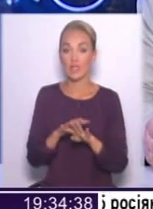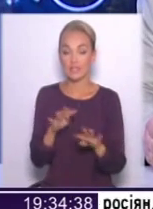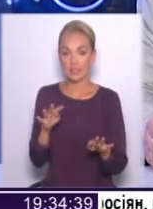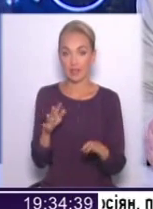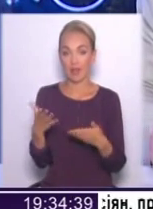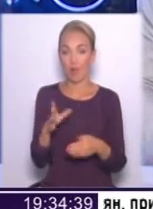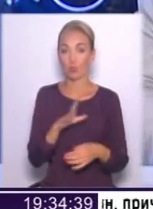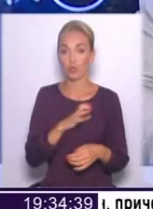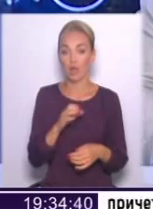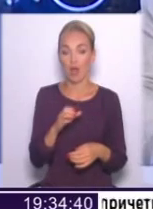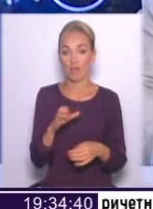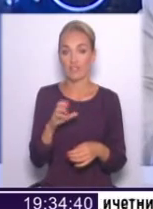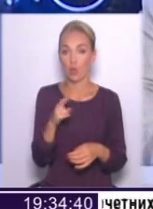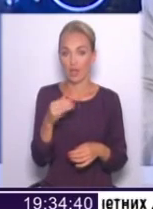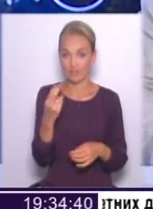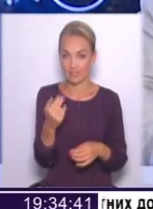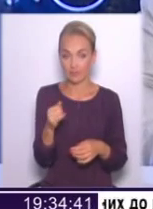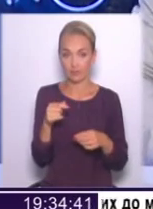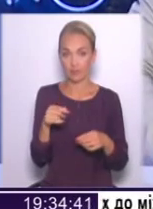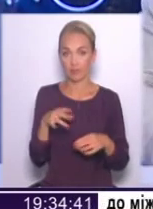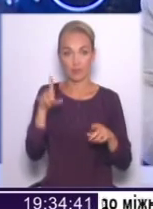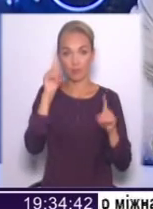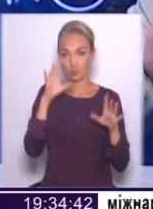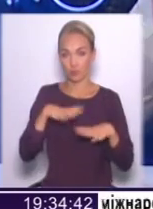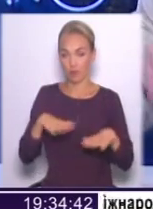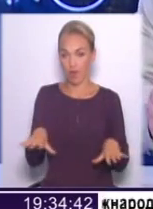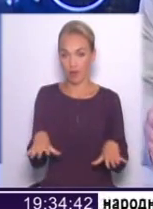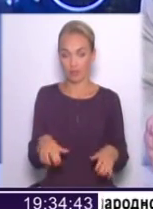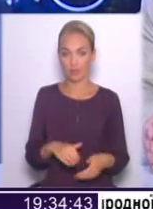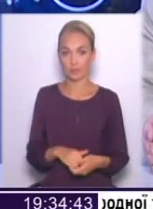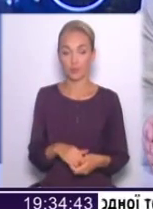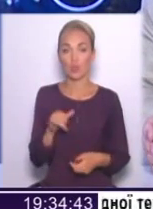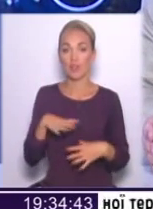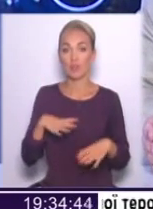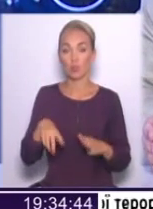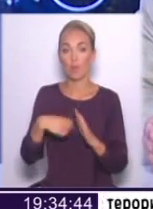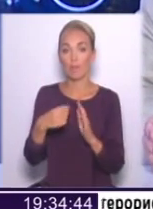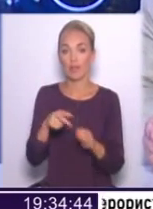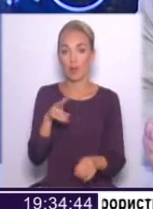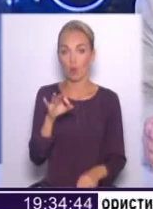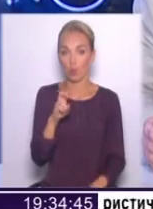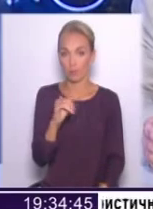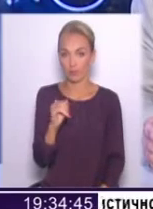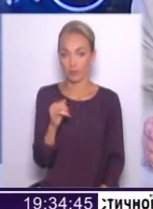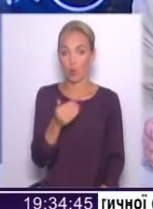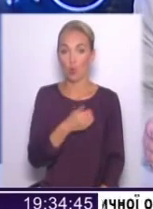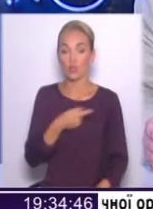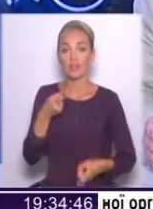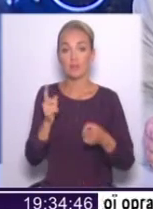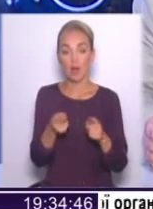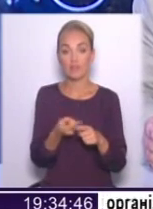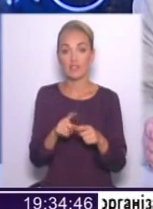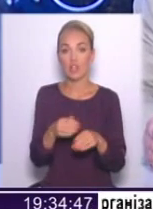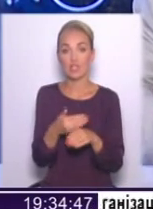не дуже розпіарена, в неї не було, скажімо так, медіалобі. Хоча, насправді, ця частина